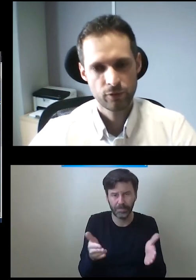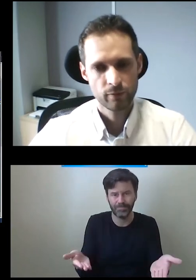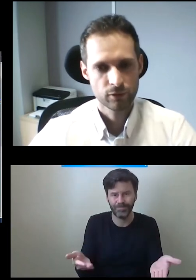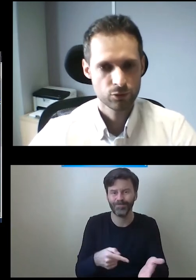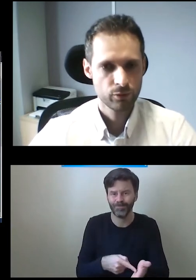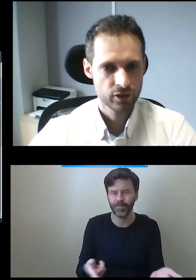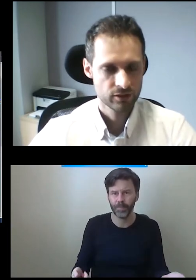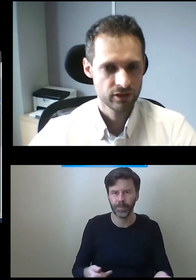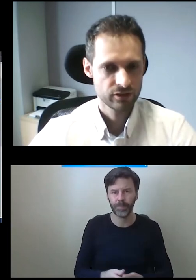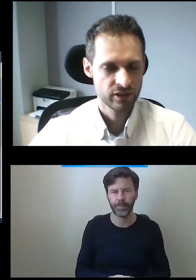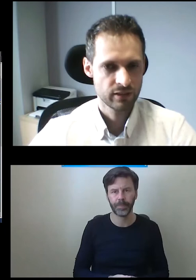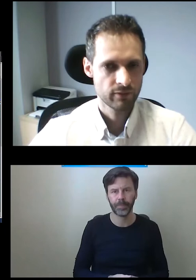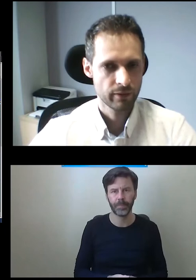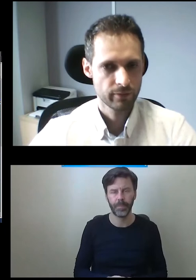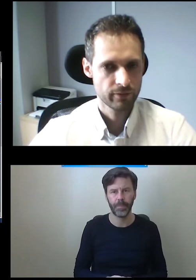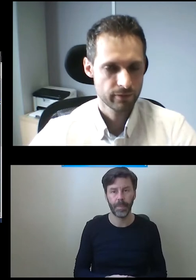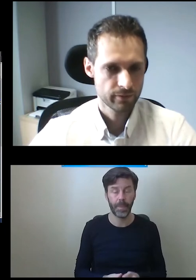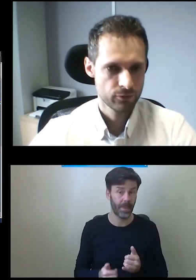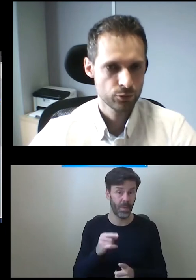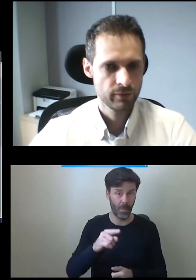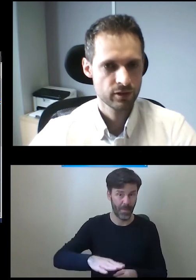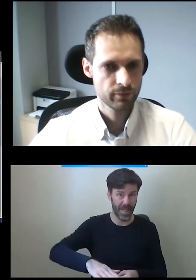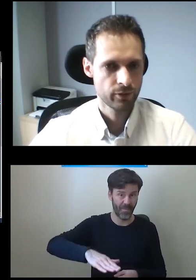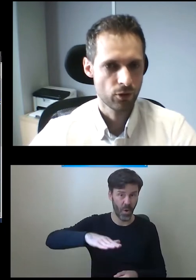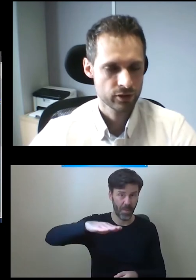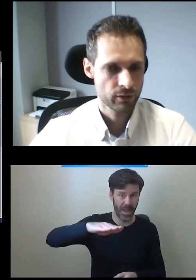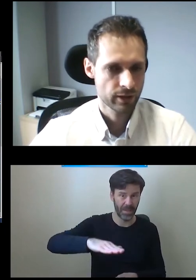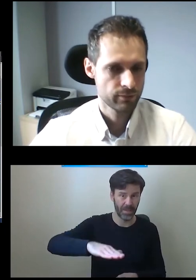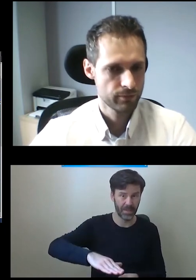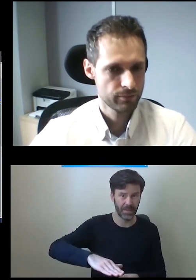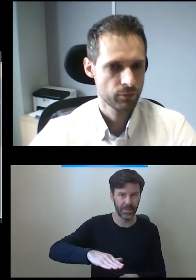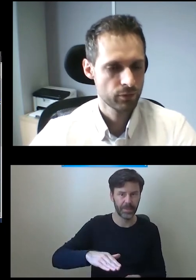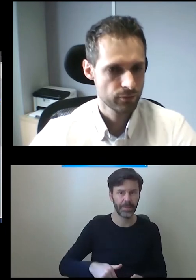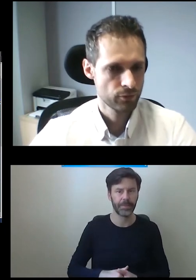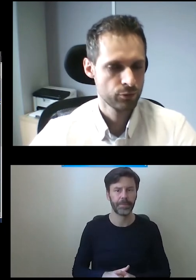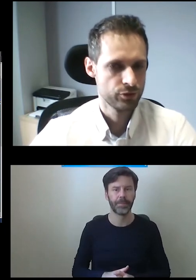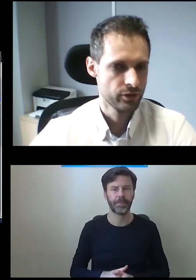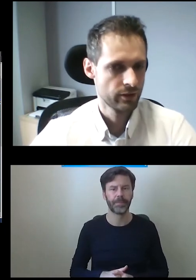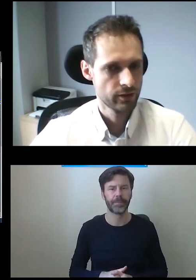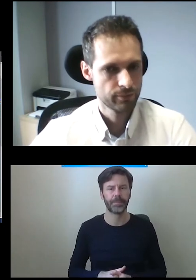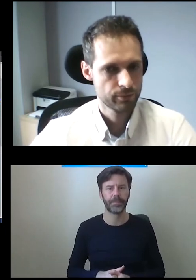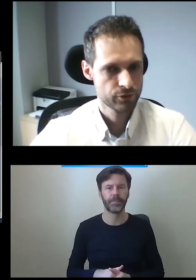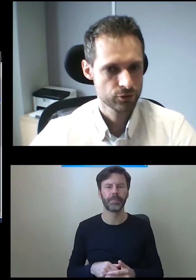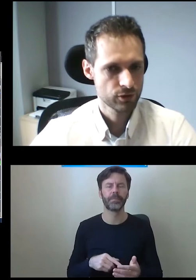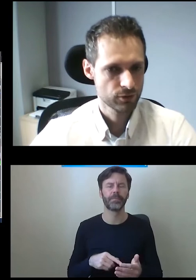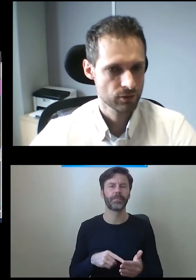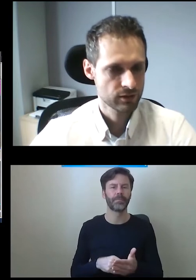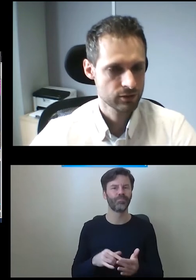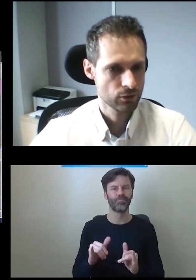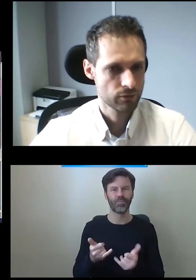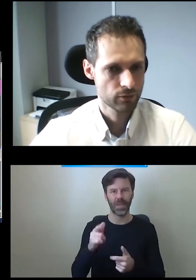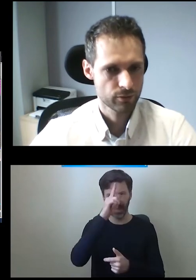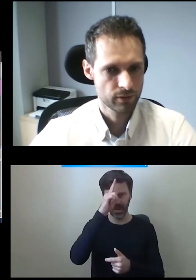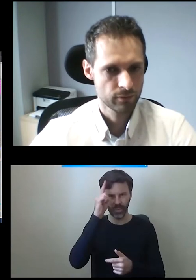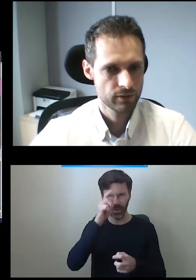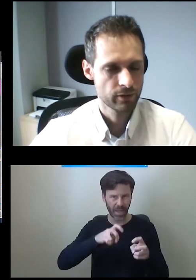platforma, która tu by się gdzieś znajdowała, w dużej mierze by ograniczała jakby przepływ ludzi przychodzących przez tę klatkę